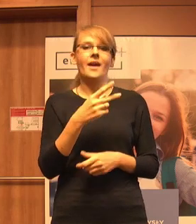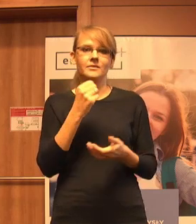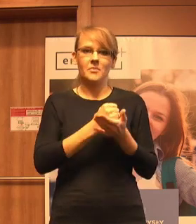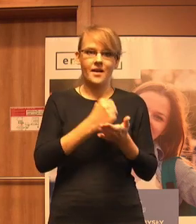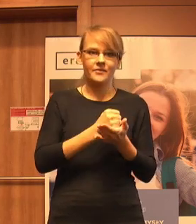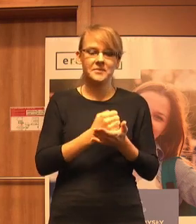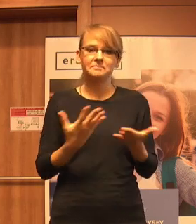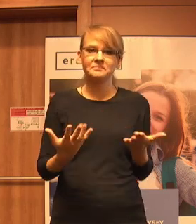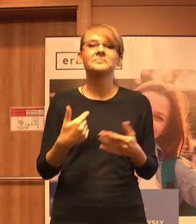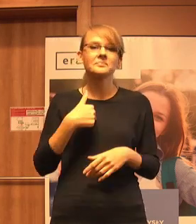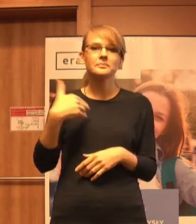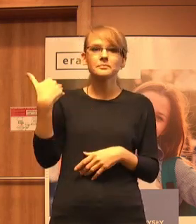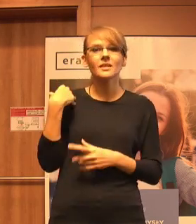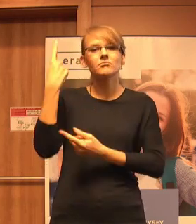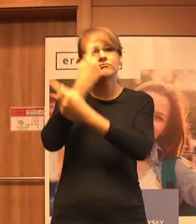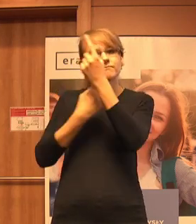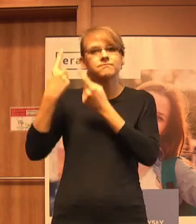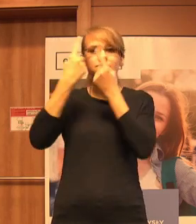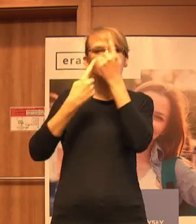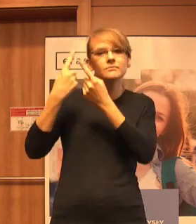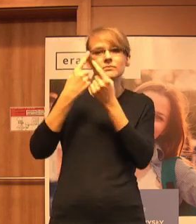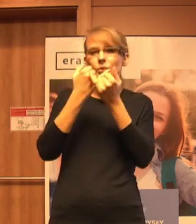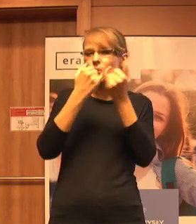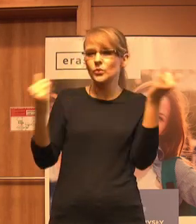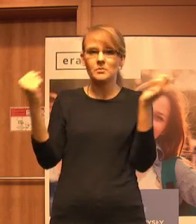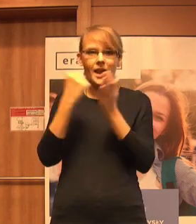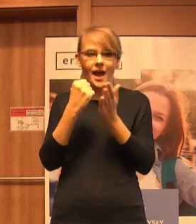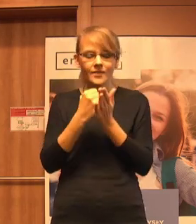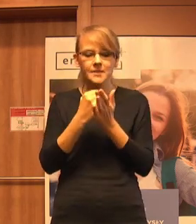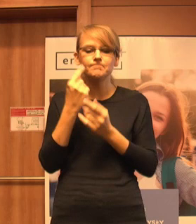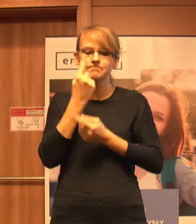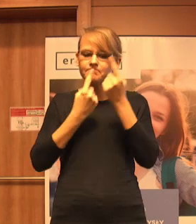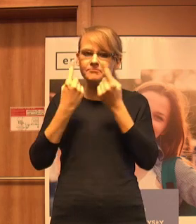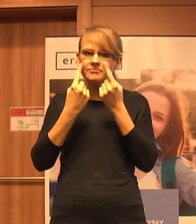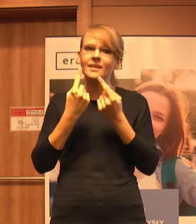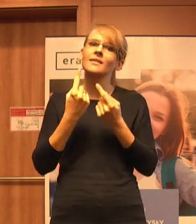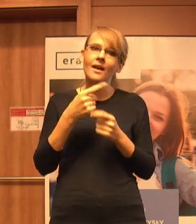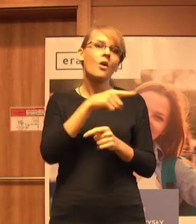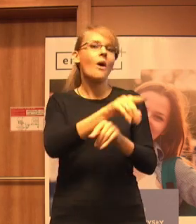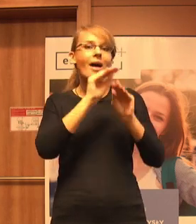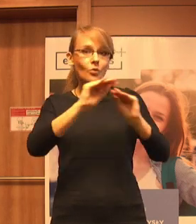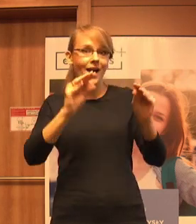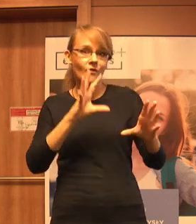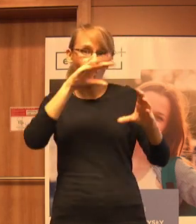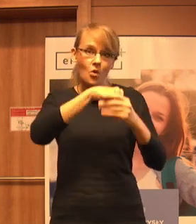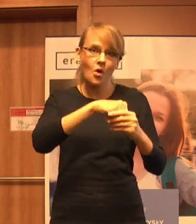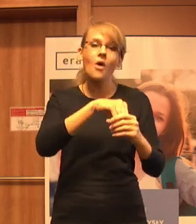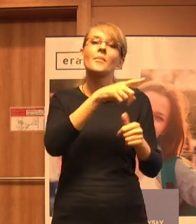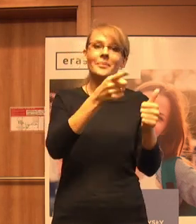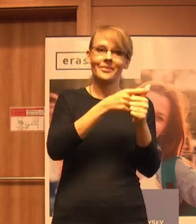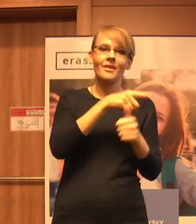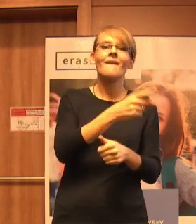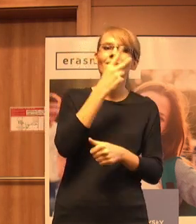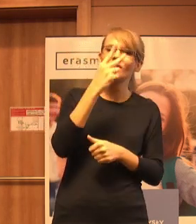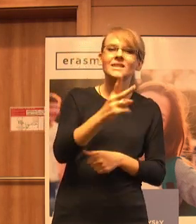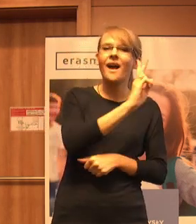przemyśliwując sobie pewne kwestie, że to jest z jednej strony edukacja, która widzi każdego